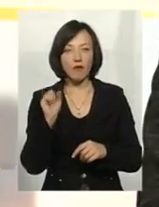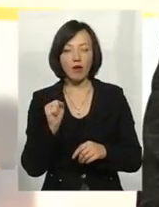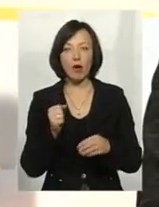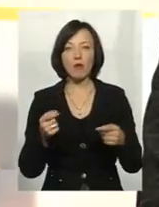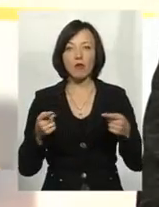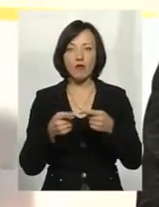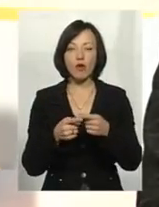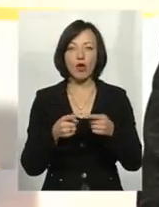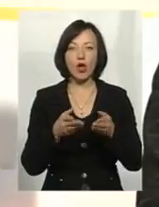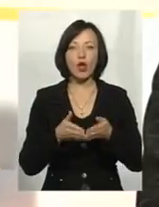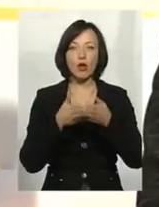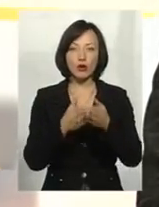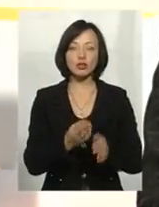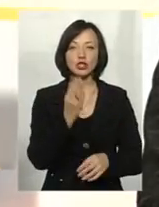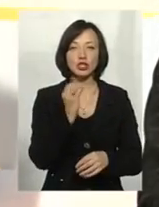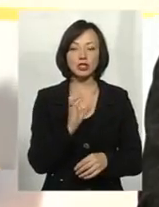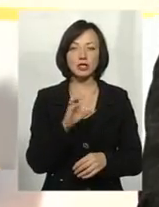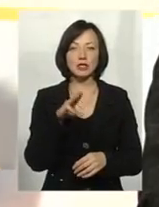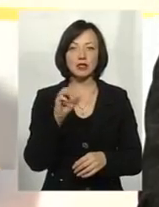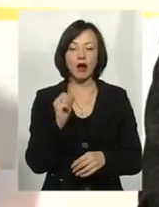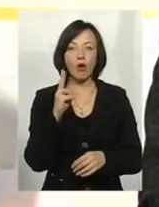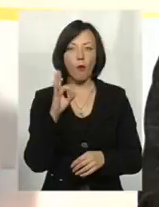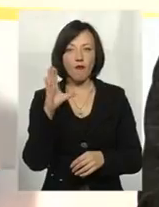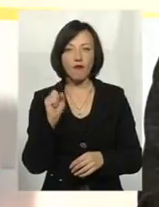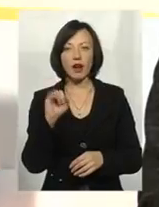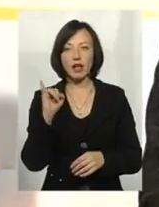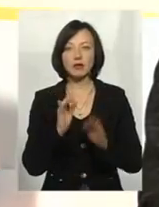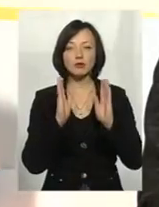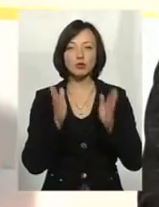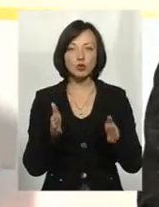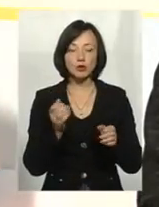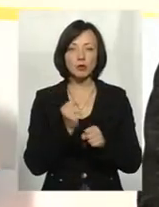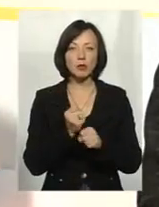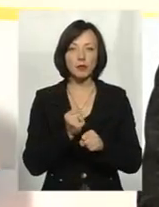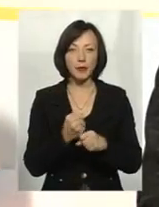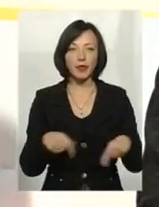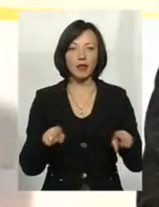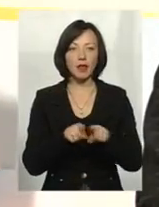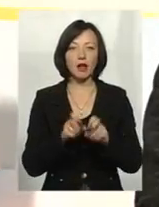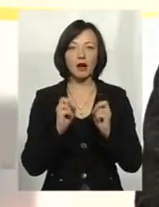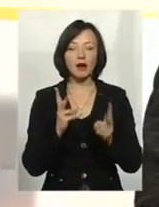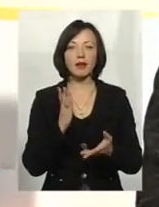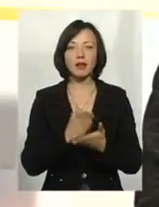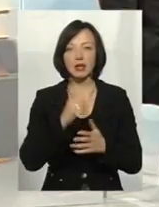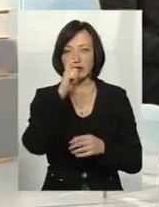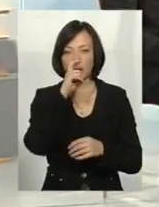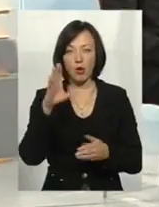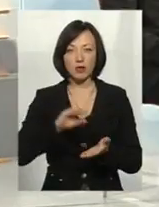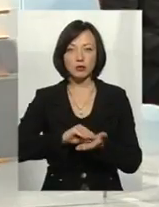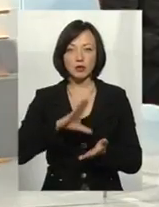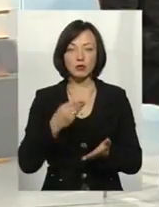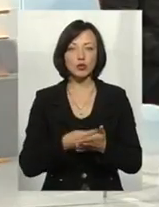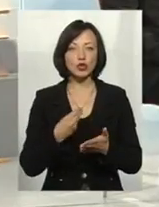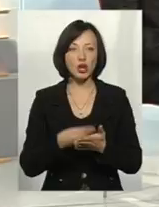провулок Лодачний, Шестакова. І будемо виходити так, як є непогані надходження в